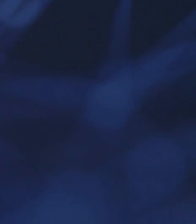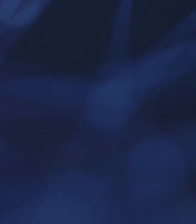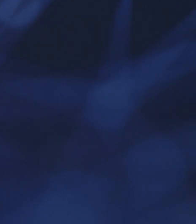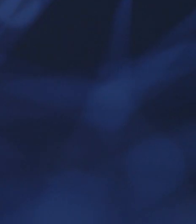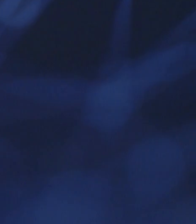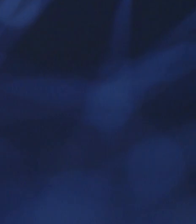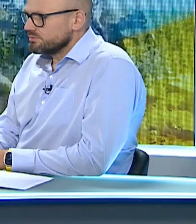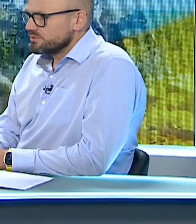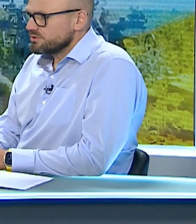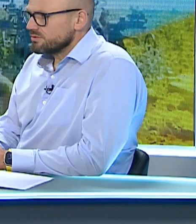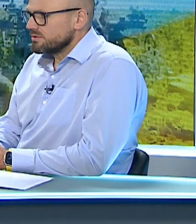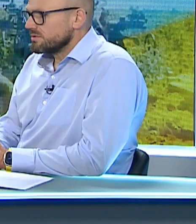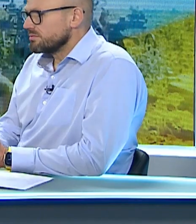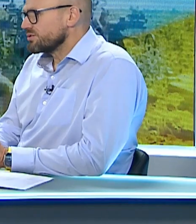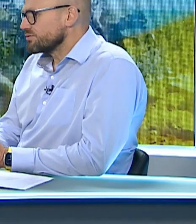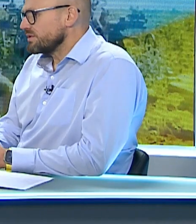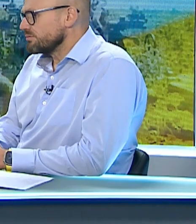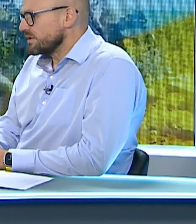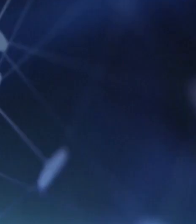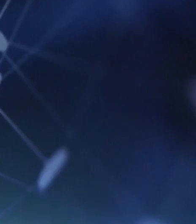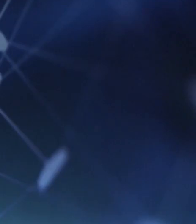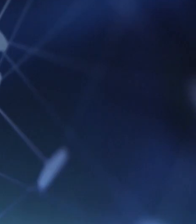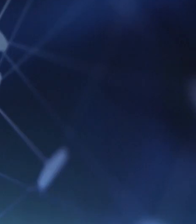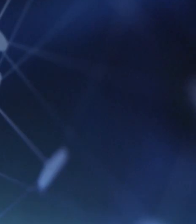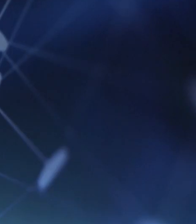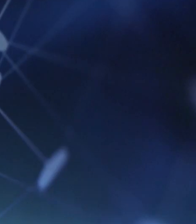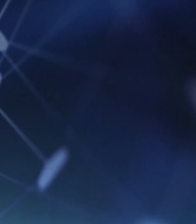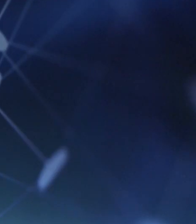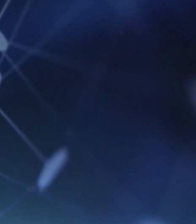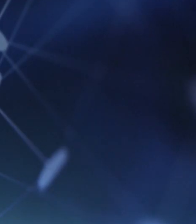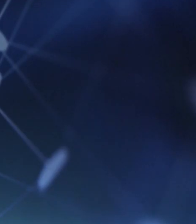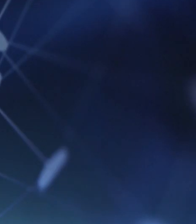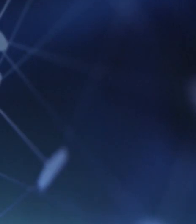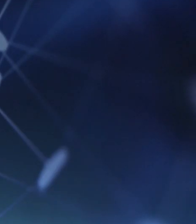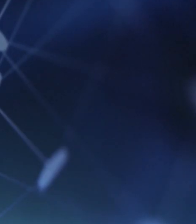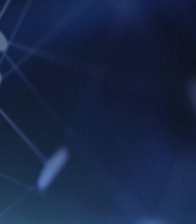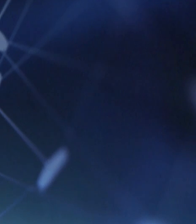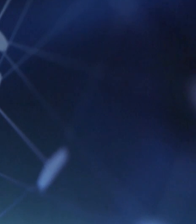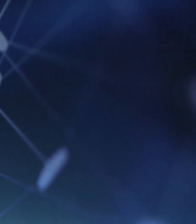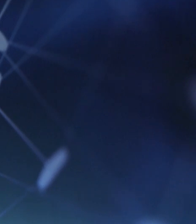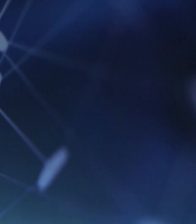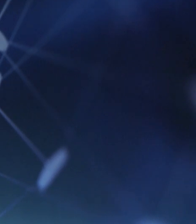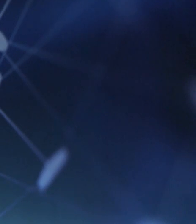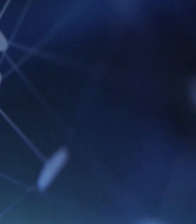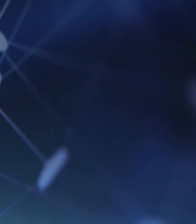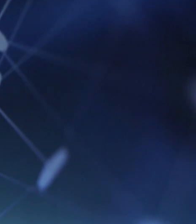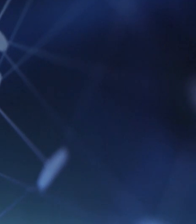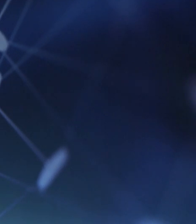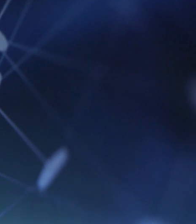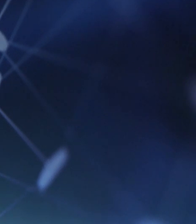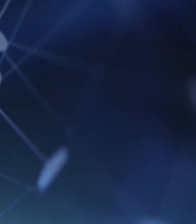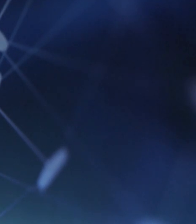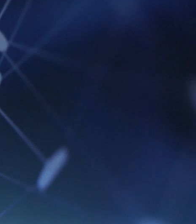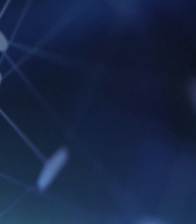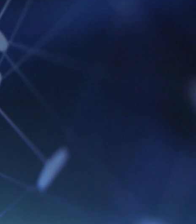відновлюваннях робіт, тому що ми розуміємо, як важко зараз на теперішній час без електроенергії.